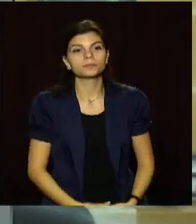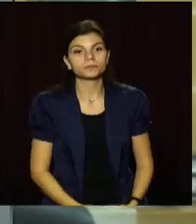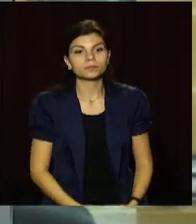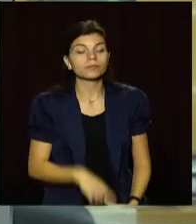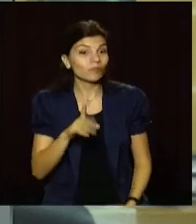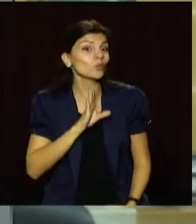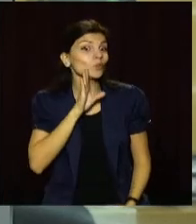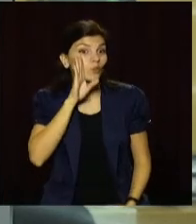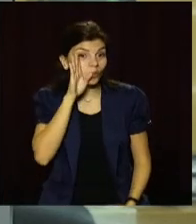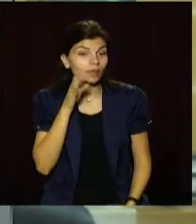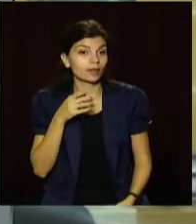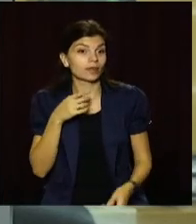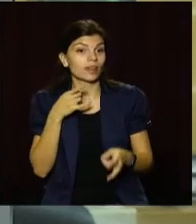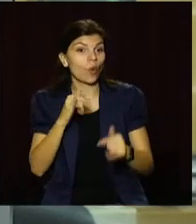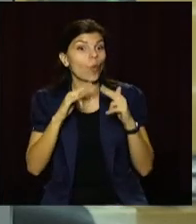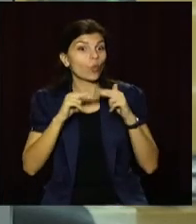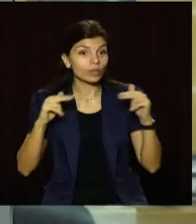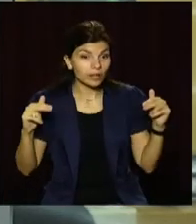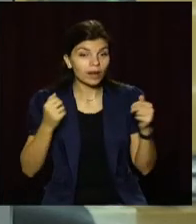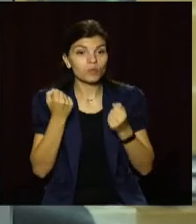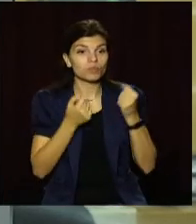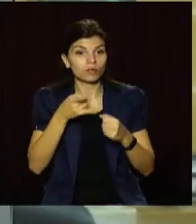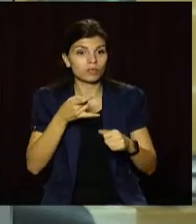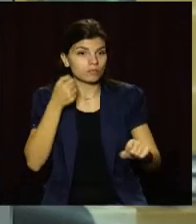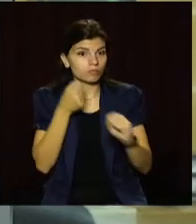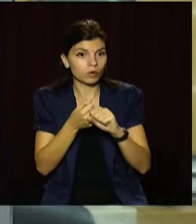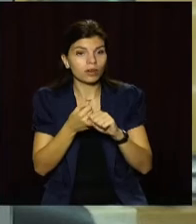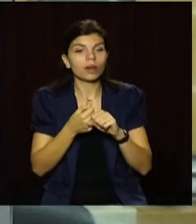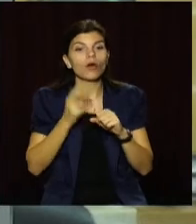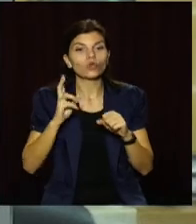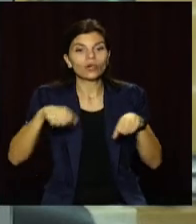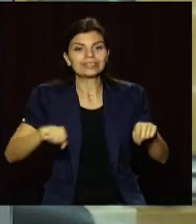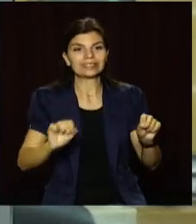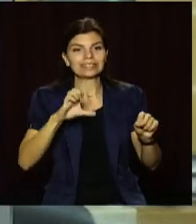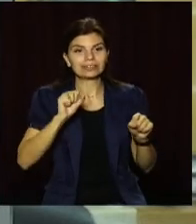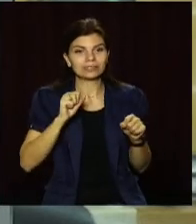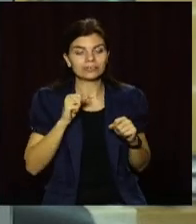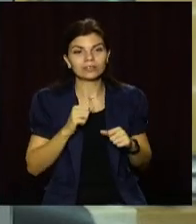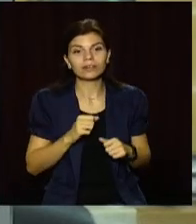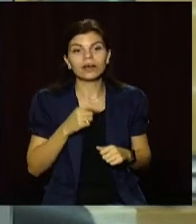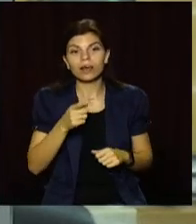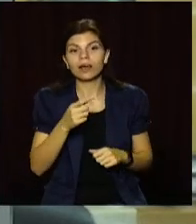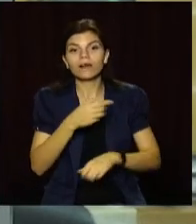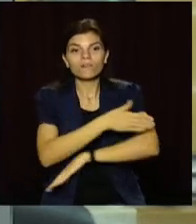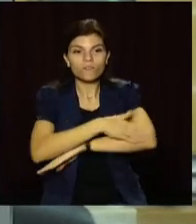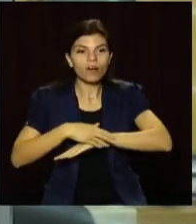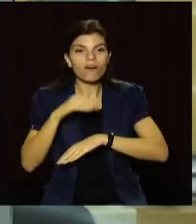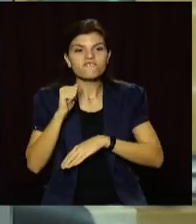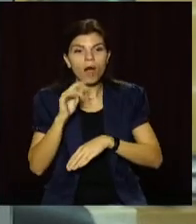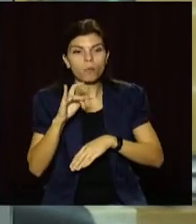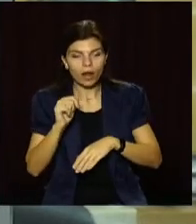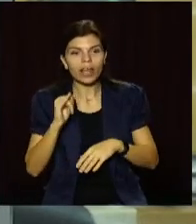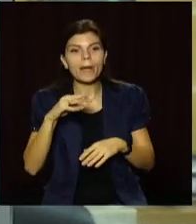Ранкова автотроща. У Дніпрі водій легковика збив самокатника. ДТП сталося на перехресті вулиць Андрія Фабра і